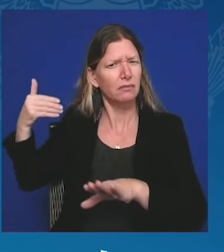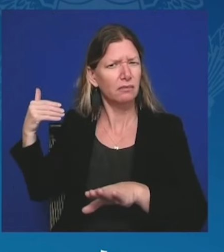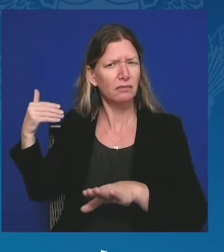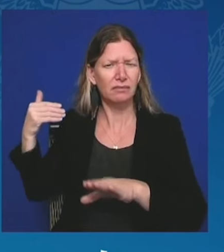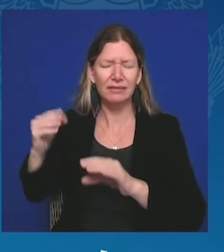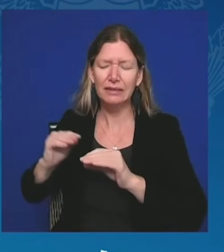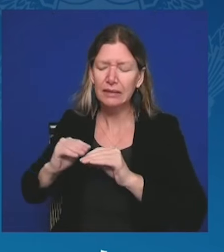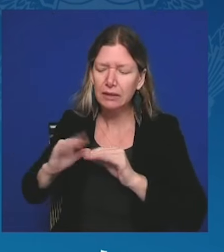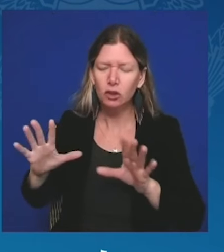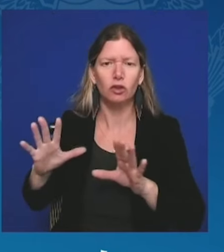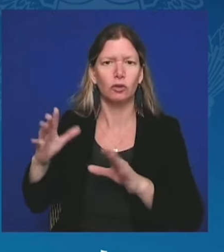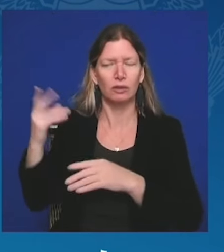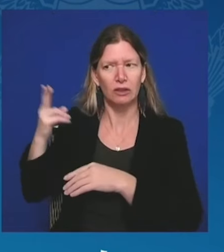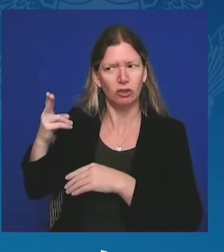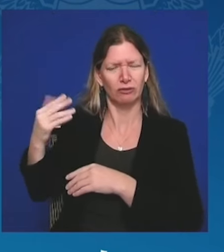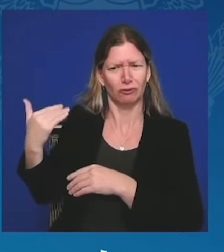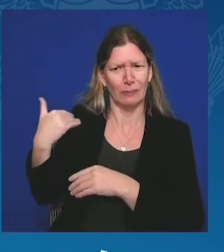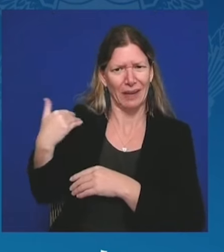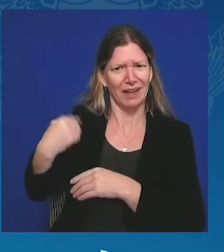reszty świata.